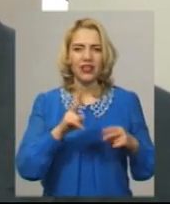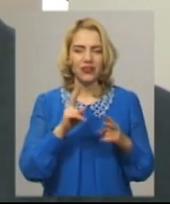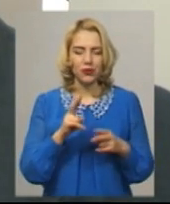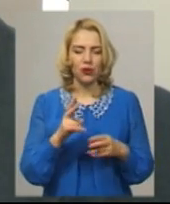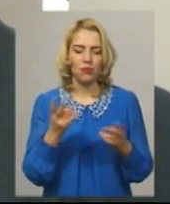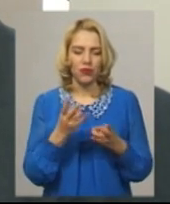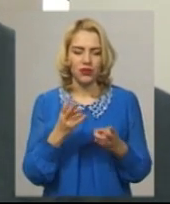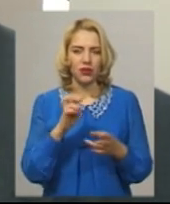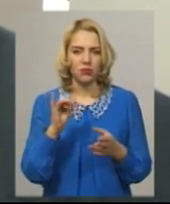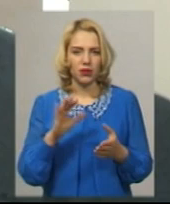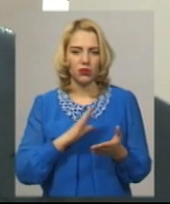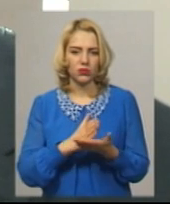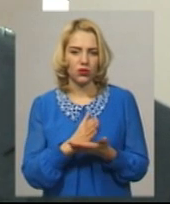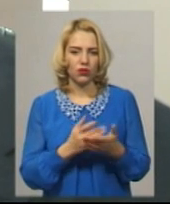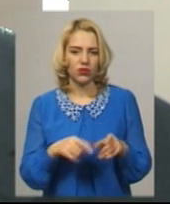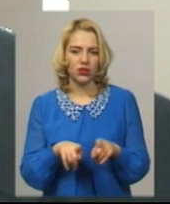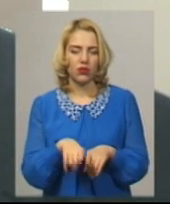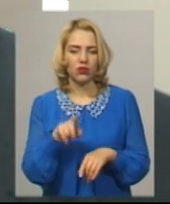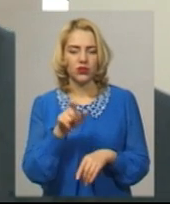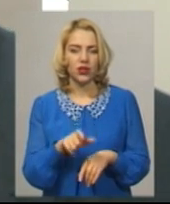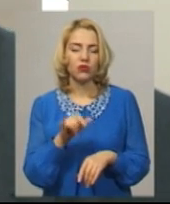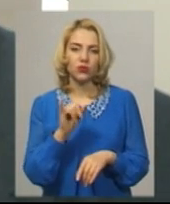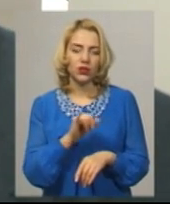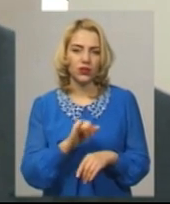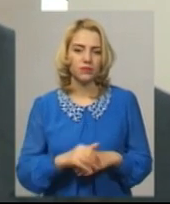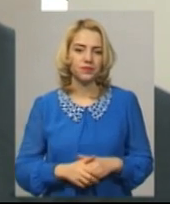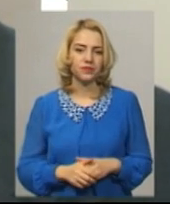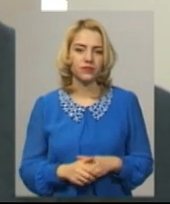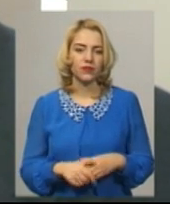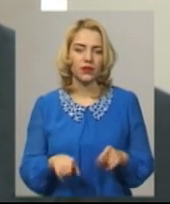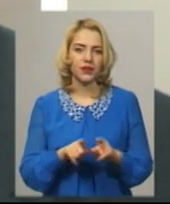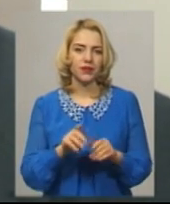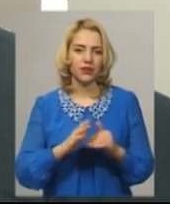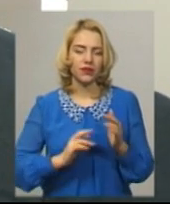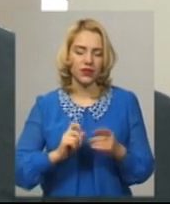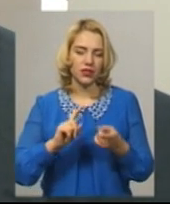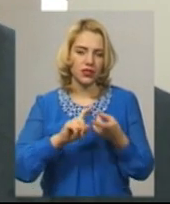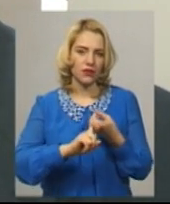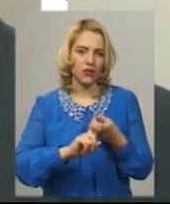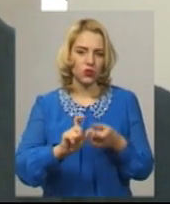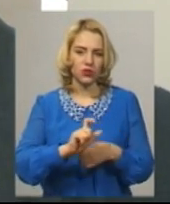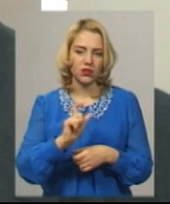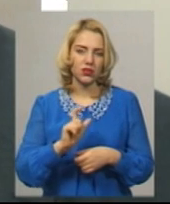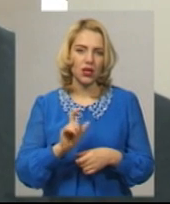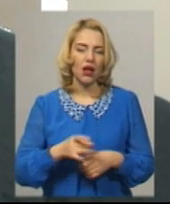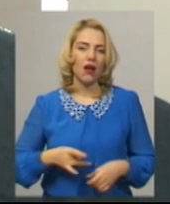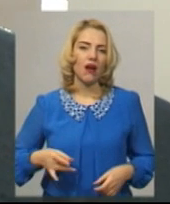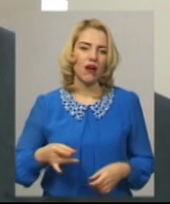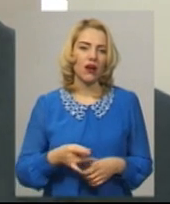мав би обслуговувати таку людину. Відповідно, такий фахівець зв'язується з